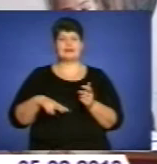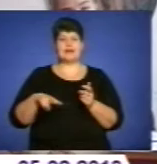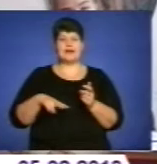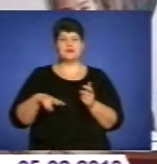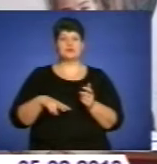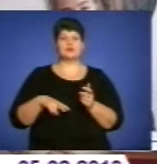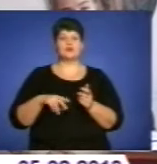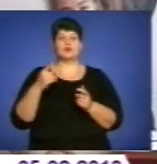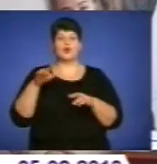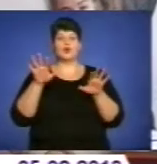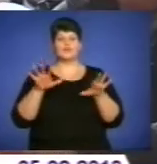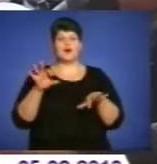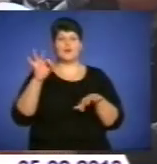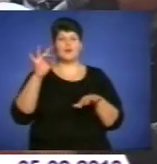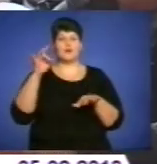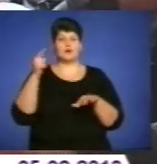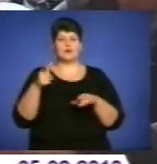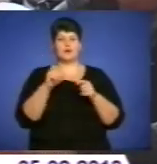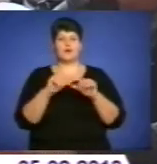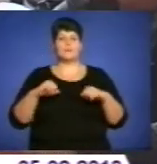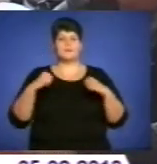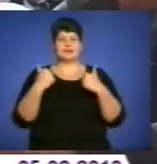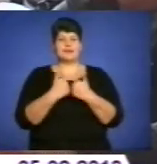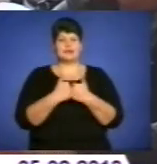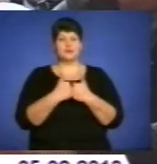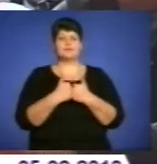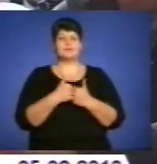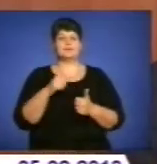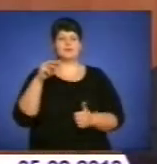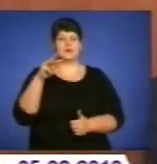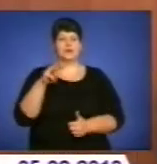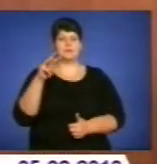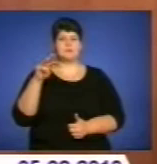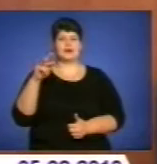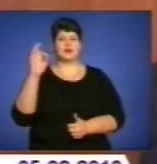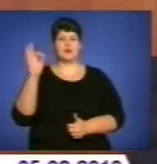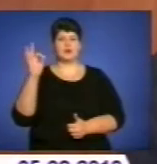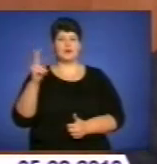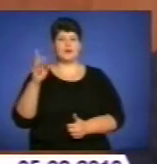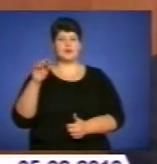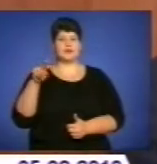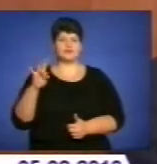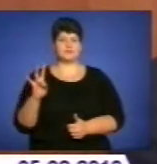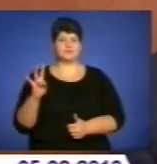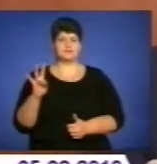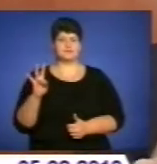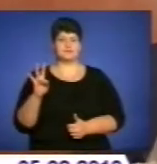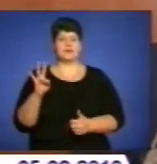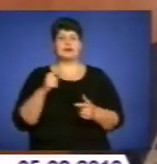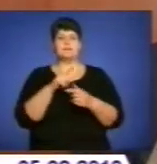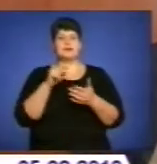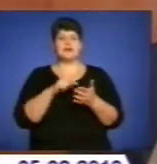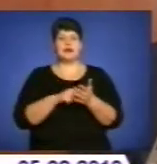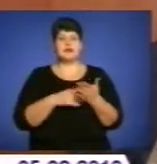моніторингу голова Оргкомітету альтернативних олімпіад Микола Николин. Стосовно запитань, зміст їх буде